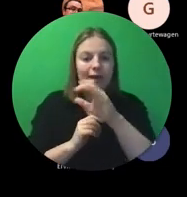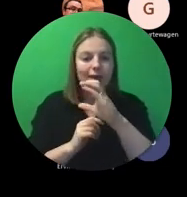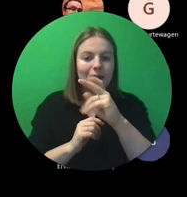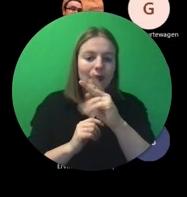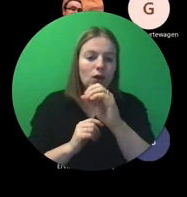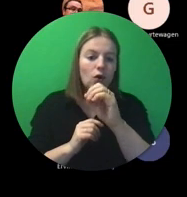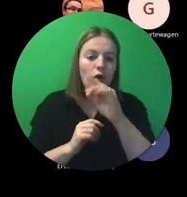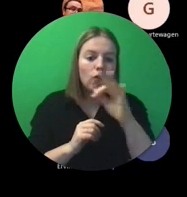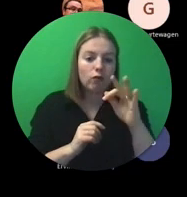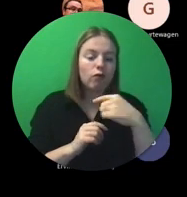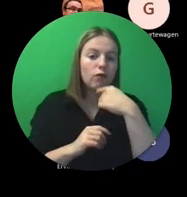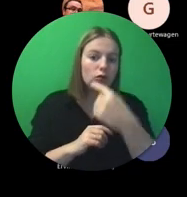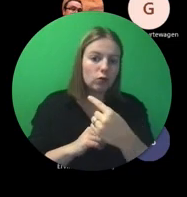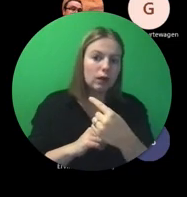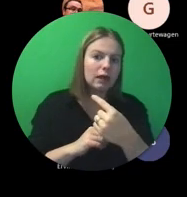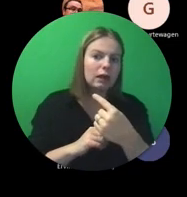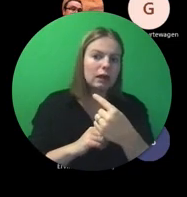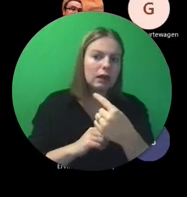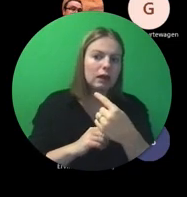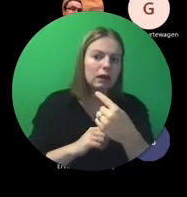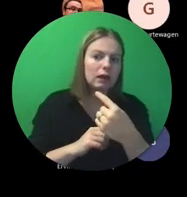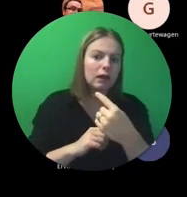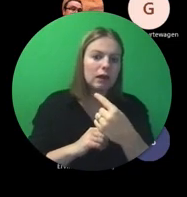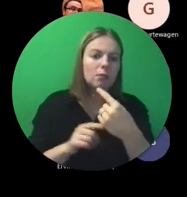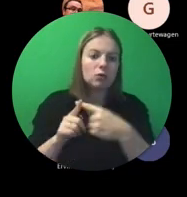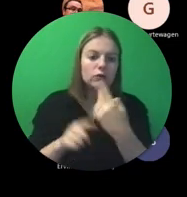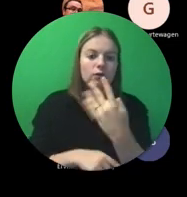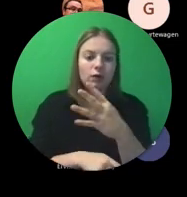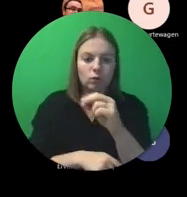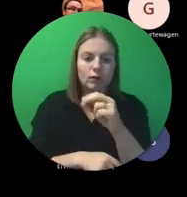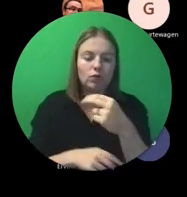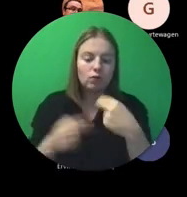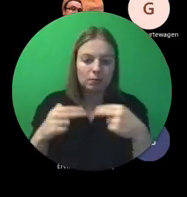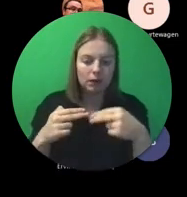volgende week en de 24ste